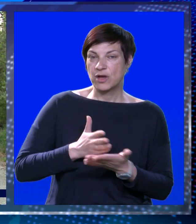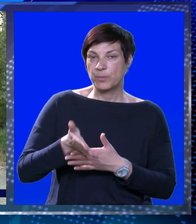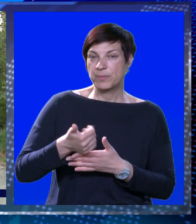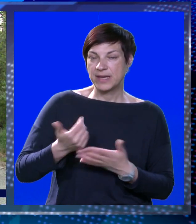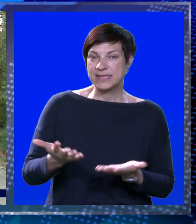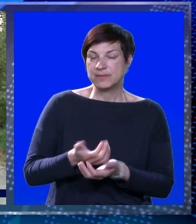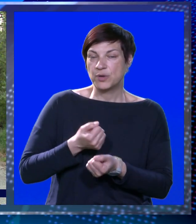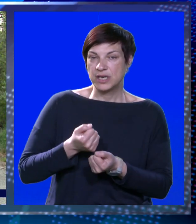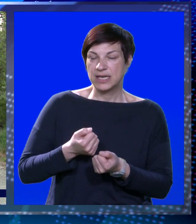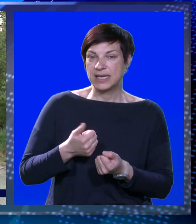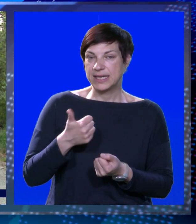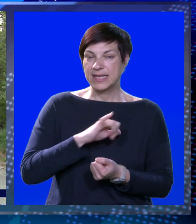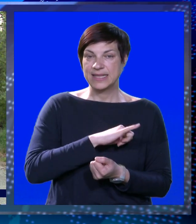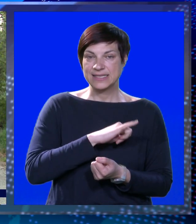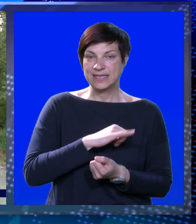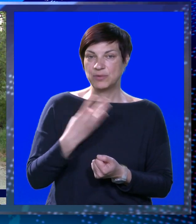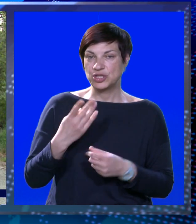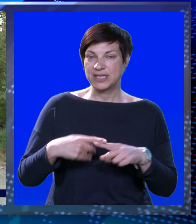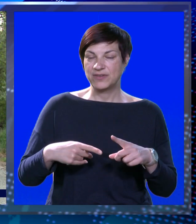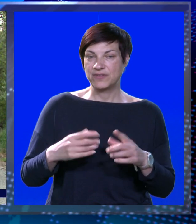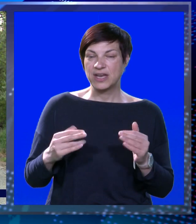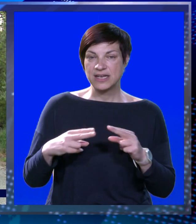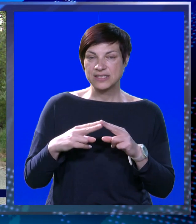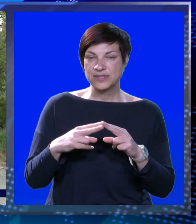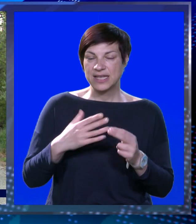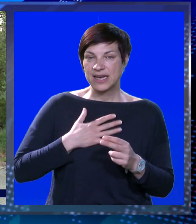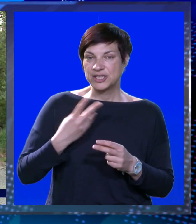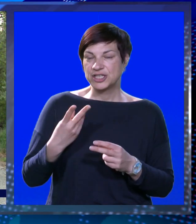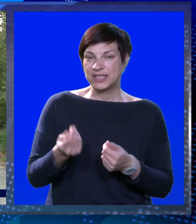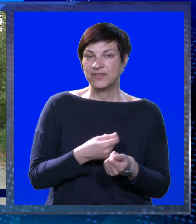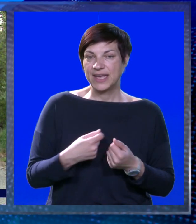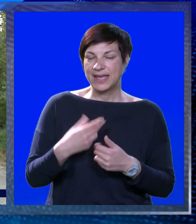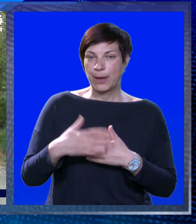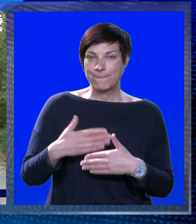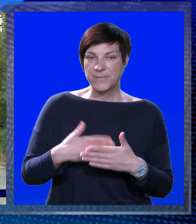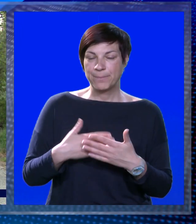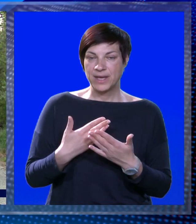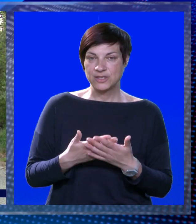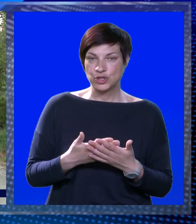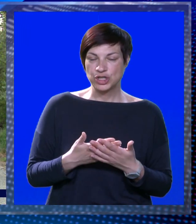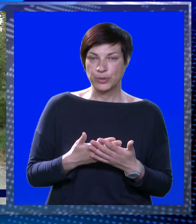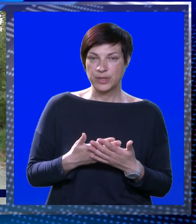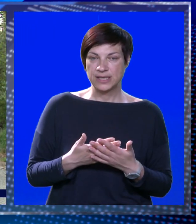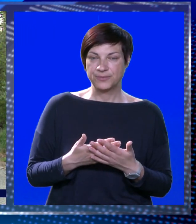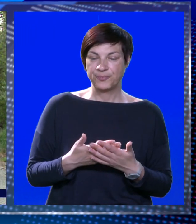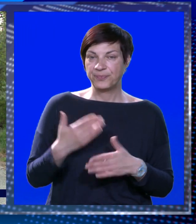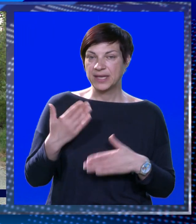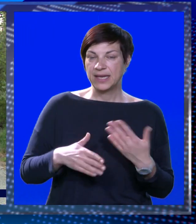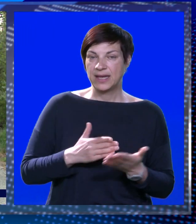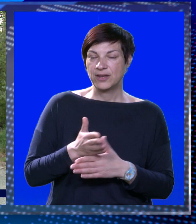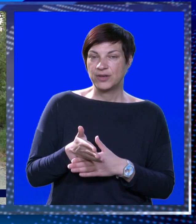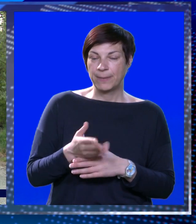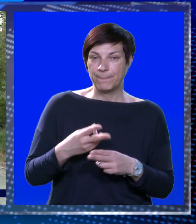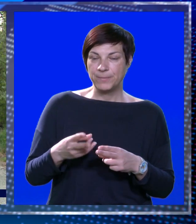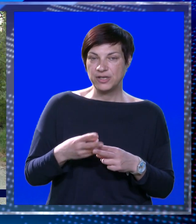proplasirani, izborili nastup talje i jedna znemljivost u četvrfinalcu se sastale naše dvije ekipe, međusobno i na